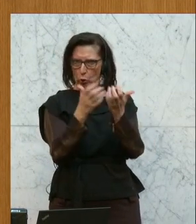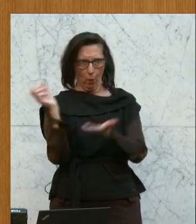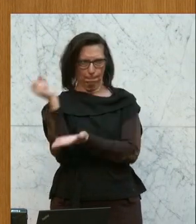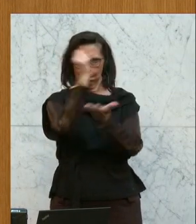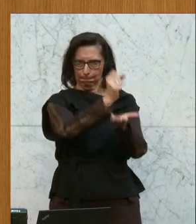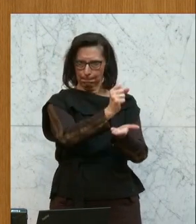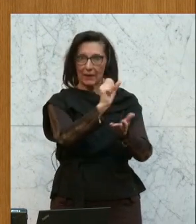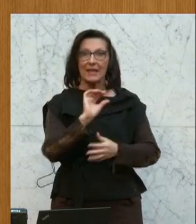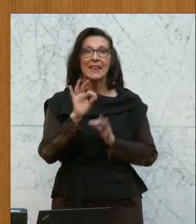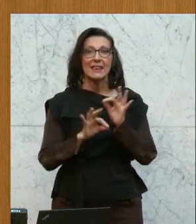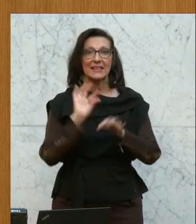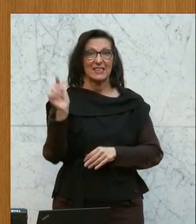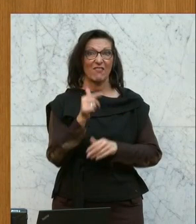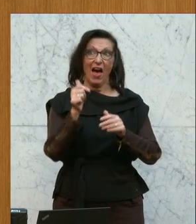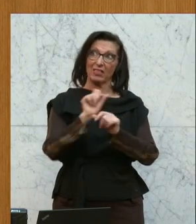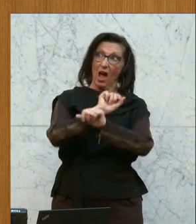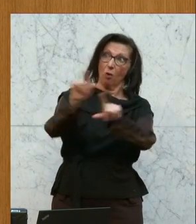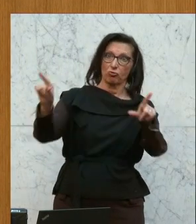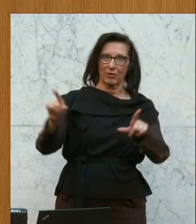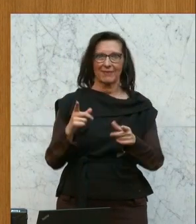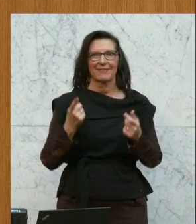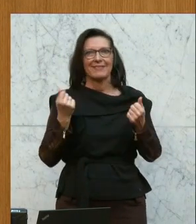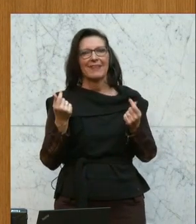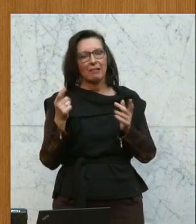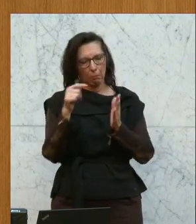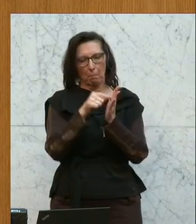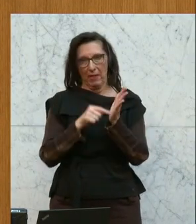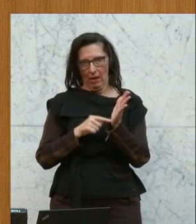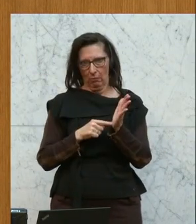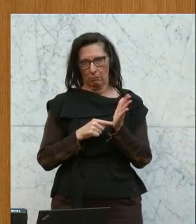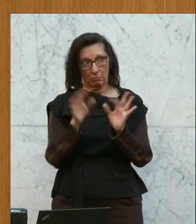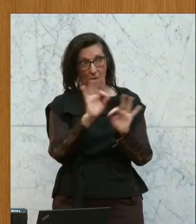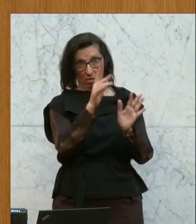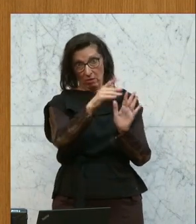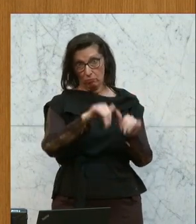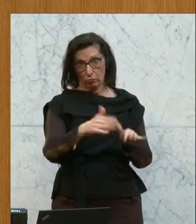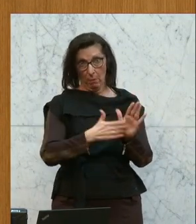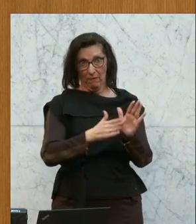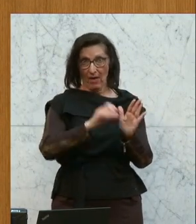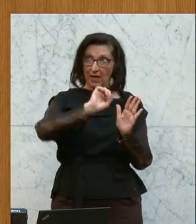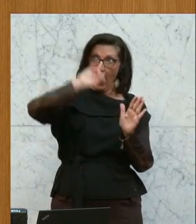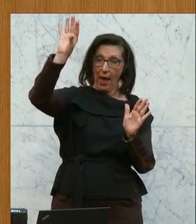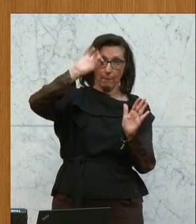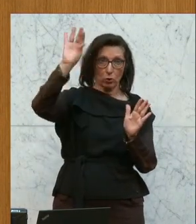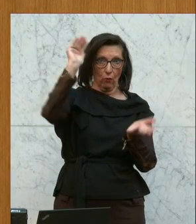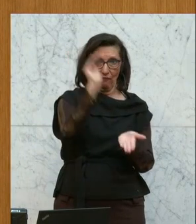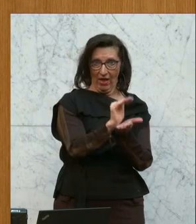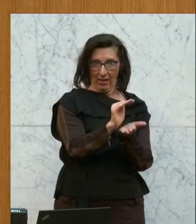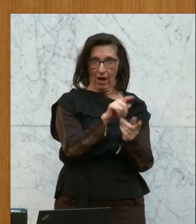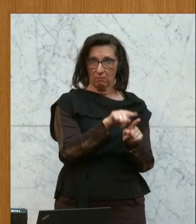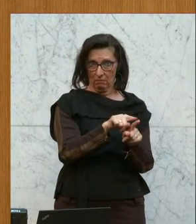zweite Call gestartet. Das Geld kommt nicht ohne Auflagen. Die Industrie muss auch nachweisen, dass hier Emissionen im Projekt eingespart werden.